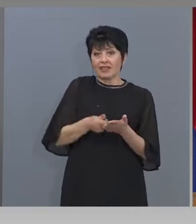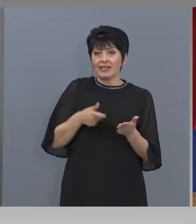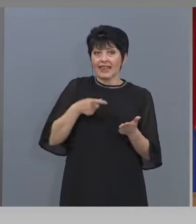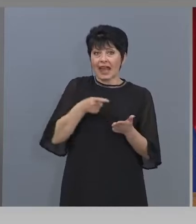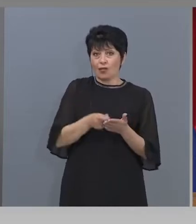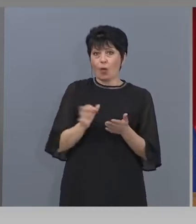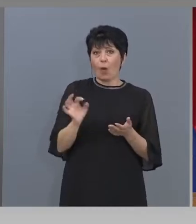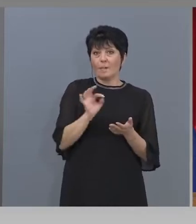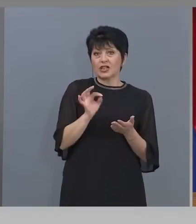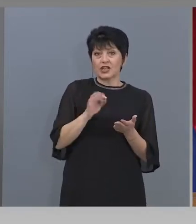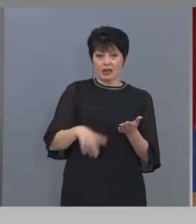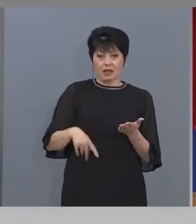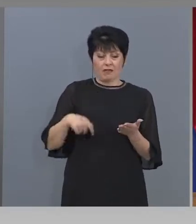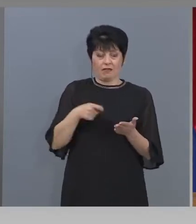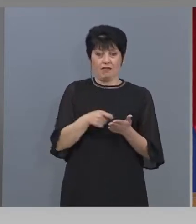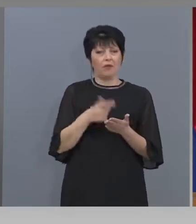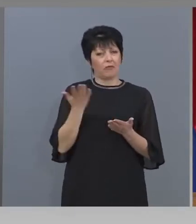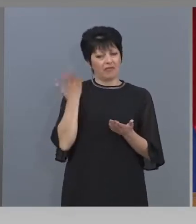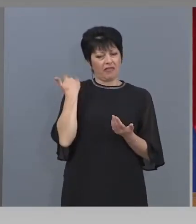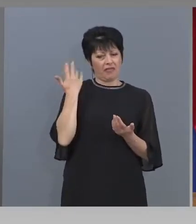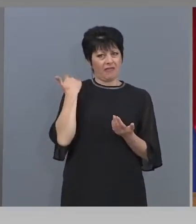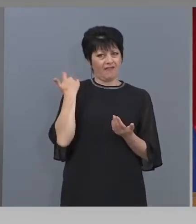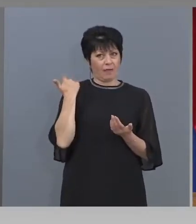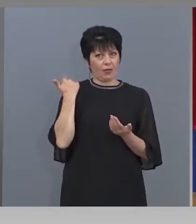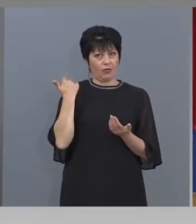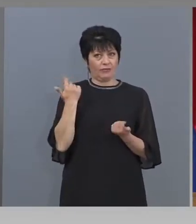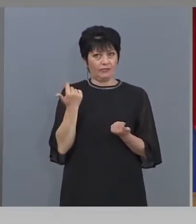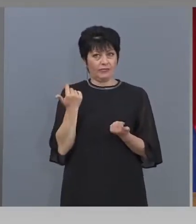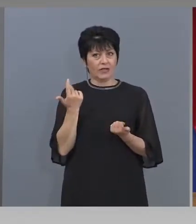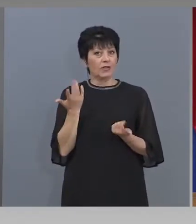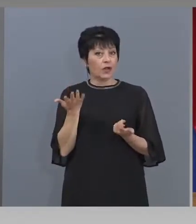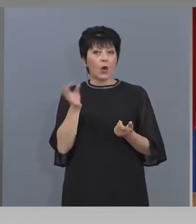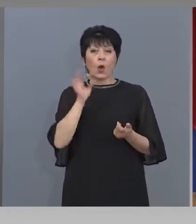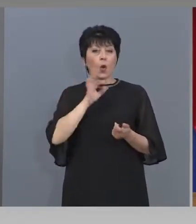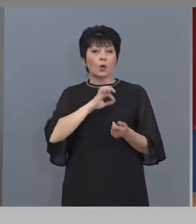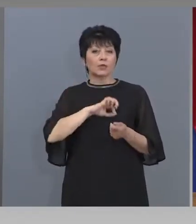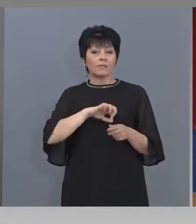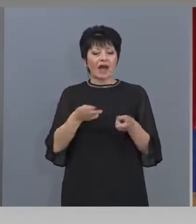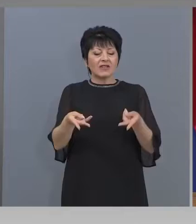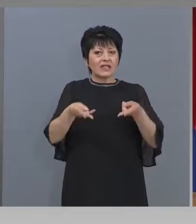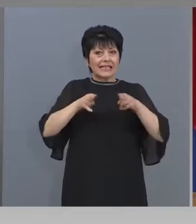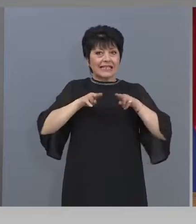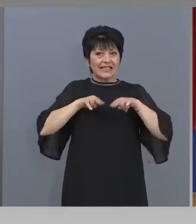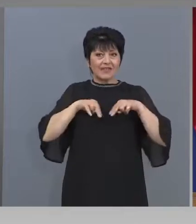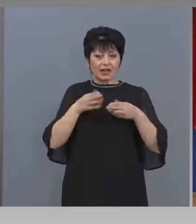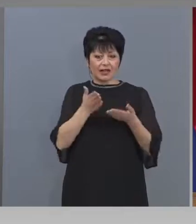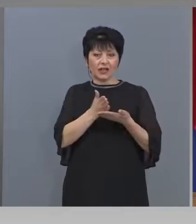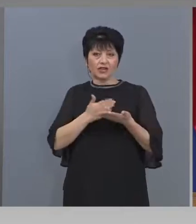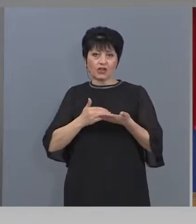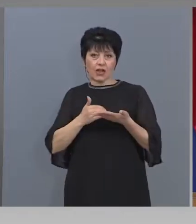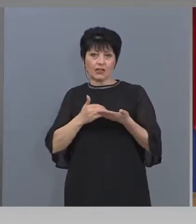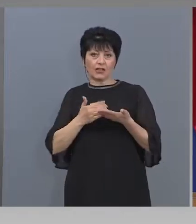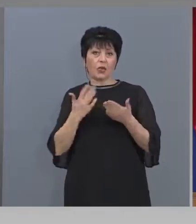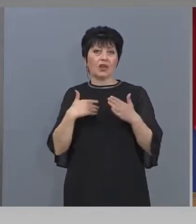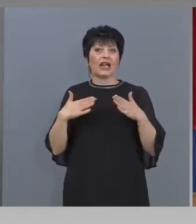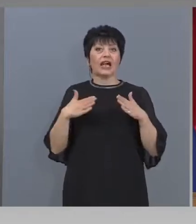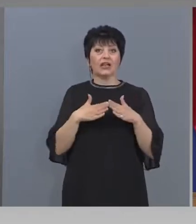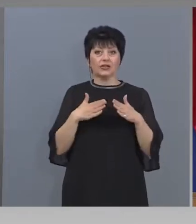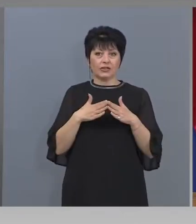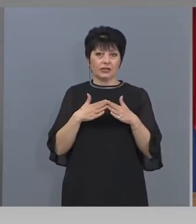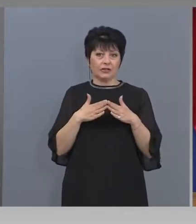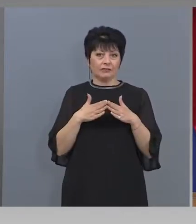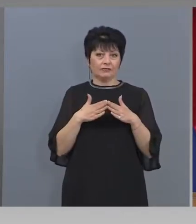тогава на времето, когато им е взимата. Успява да си върне част от къщата през реституция.